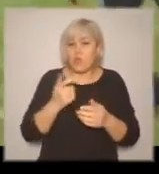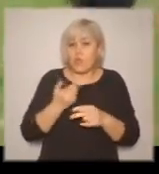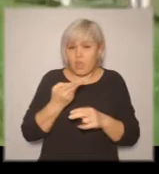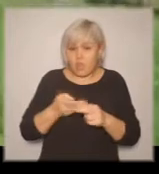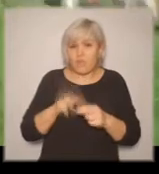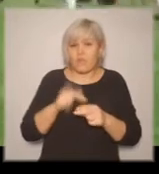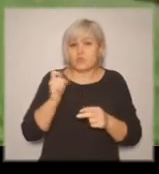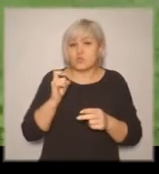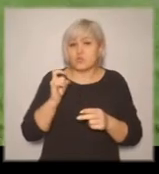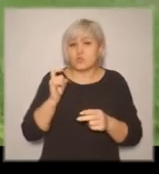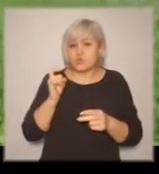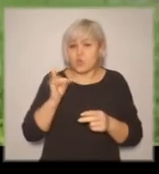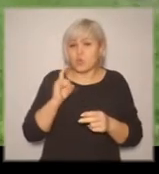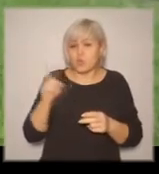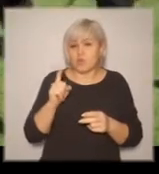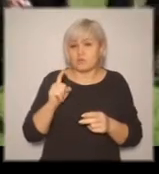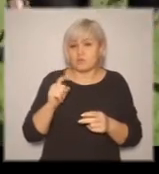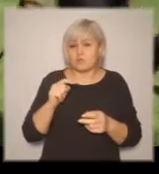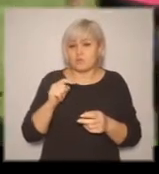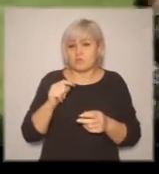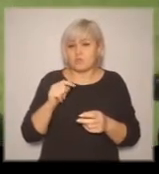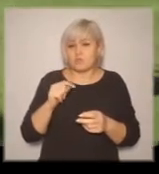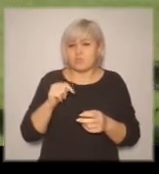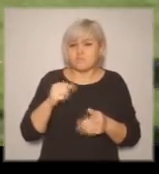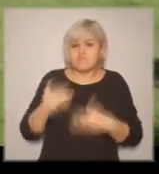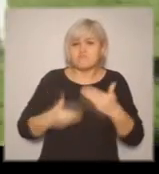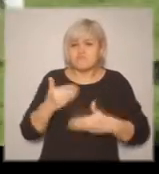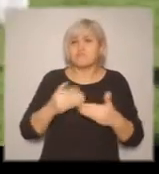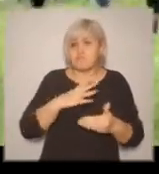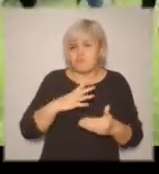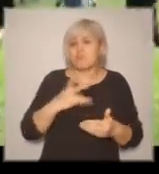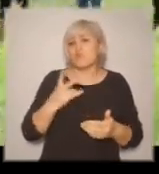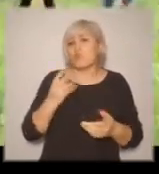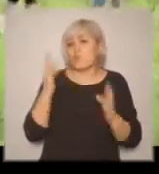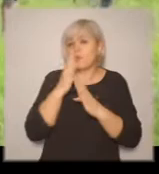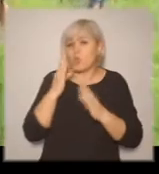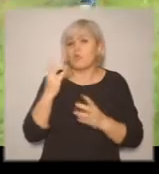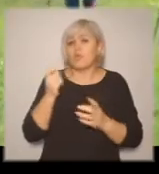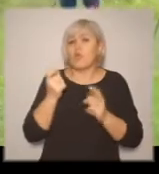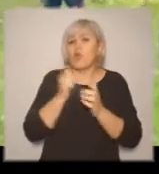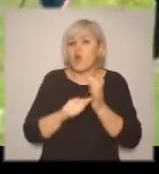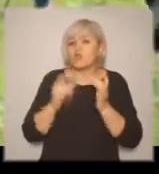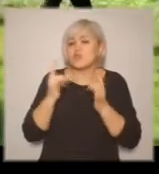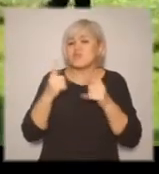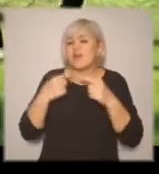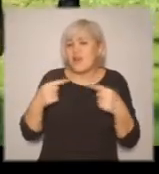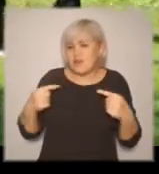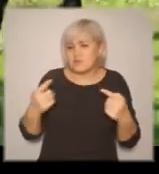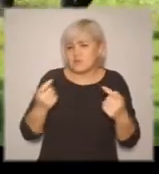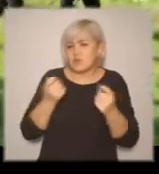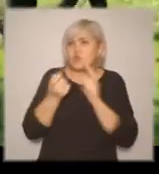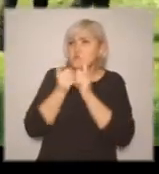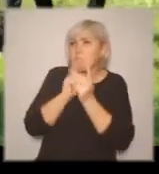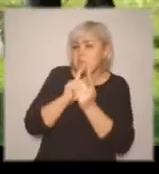каждый поворот, он открывал вид по-новому, с новой стороны. И мне нужно было разными словами, очень